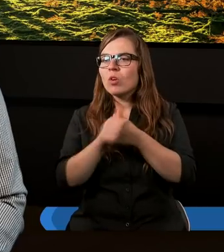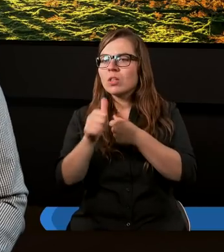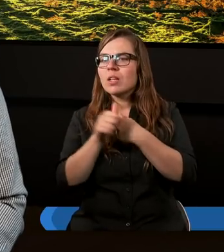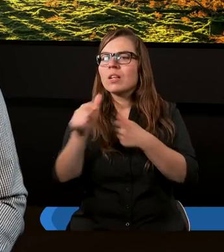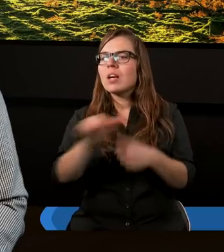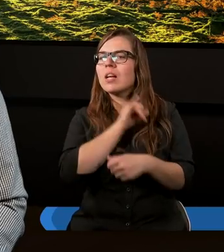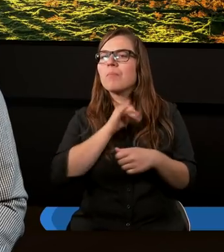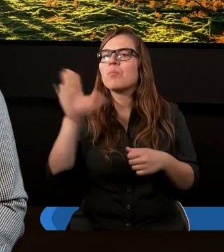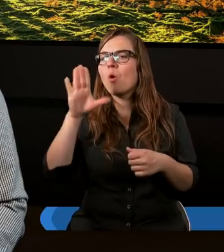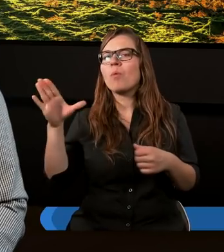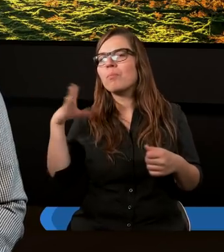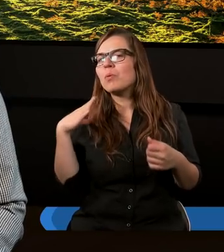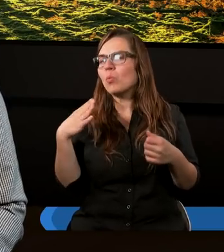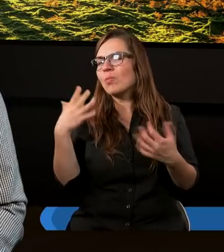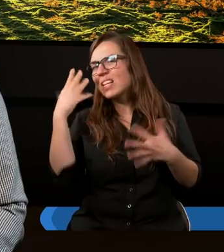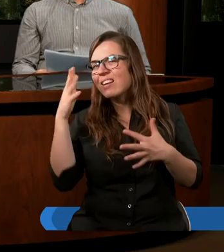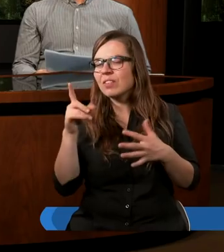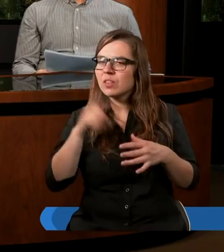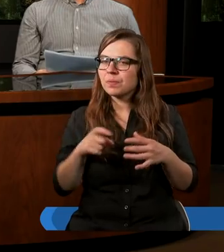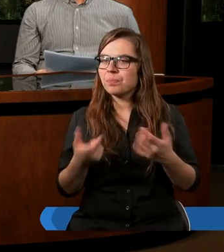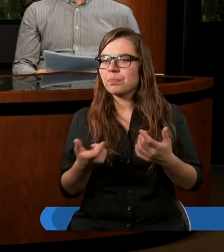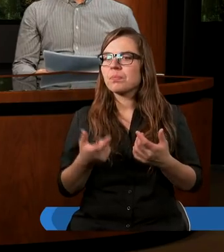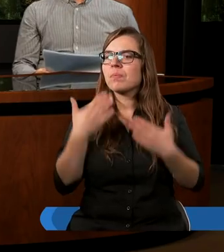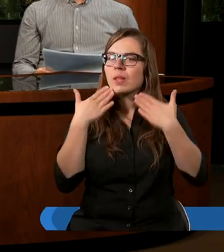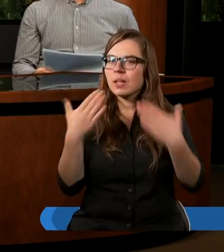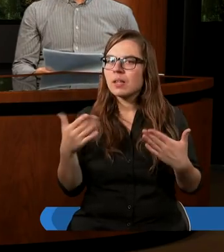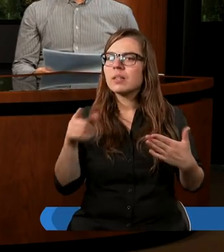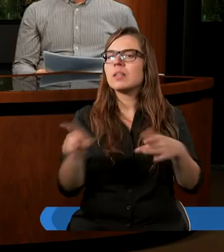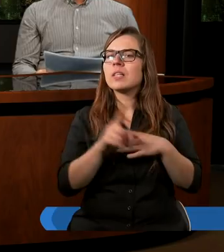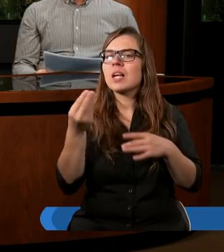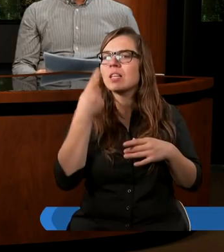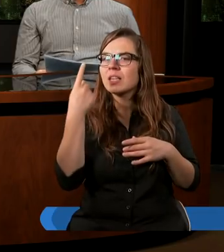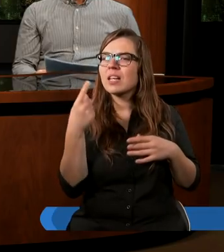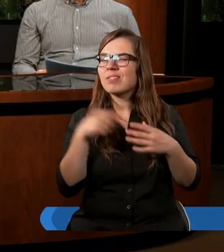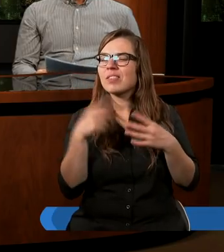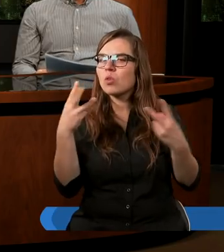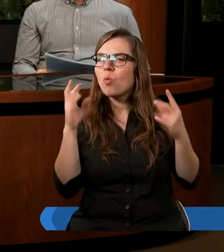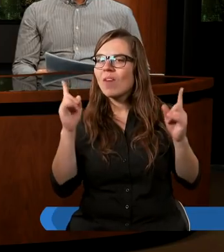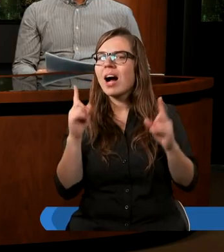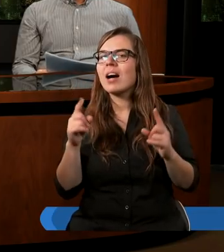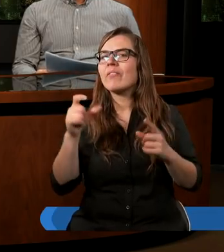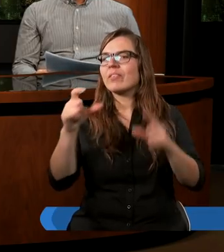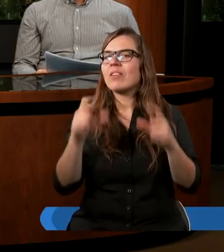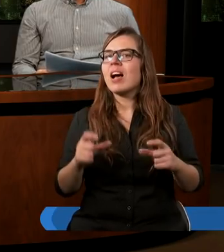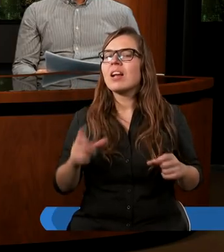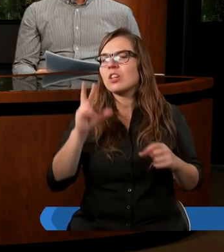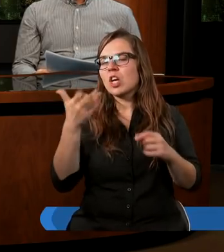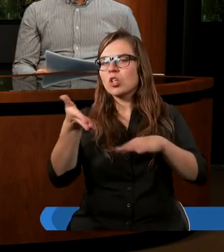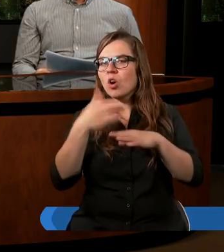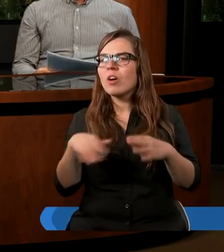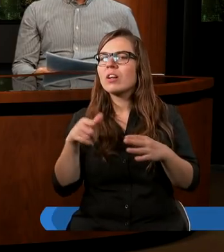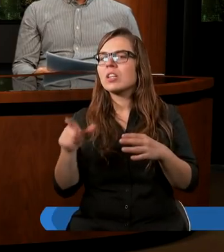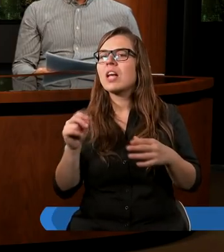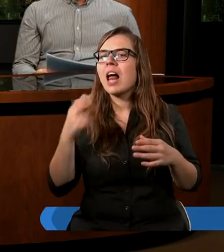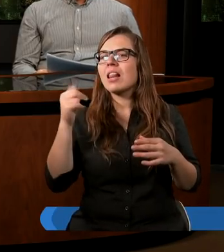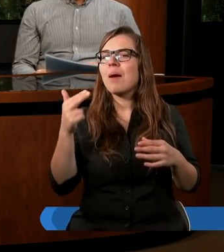imię Boże było zniesławione. Tak, dziękuję. Też jeszcze jedno właśnie było to w samym w ósmym wersecie trzeciego rozdziału,